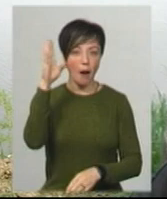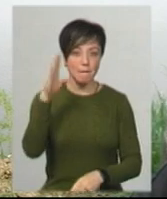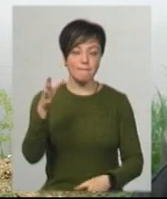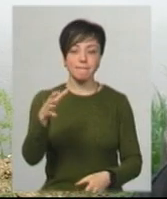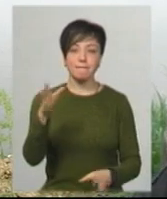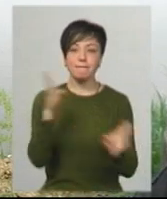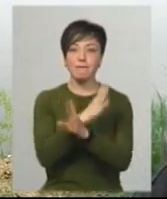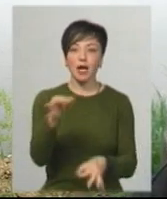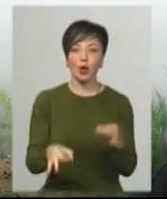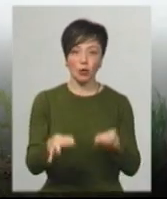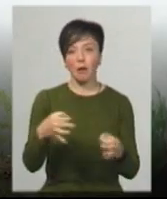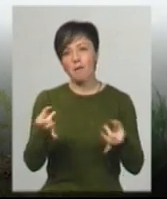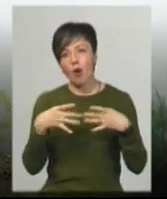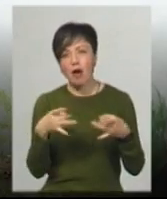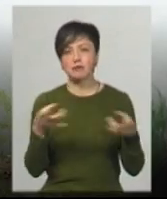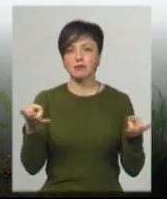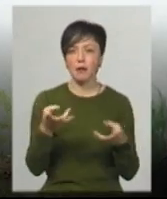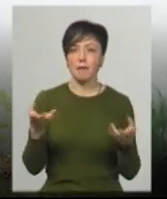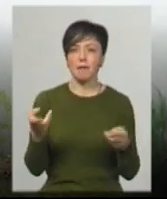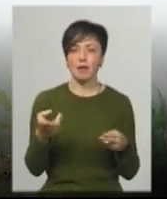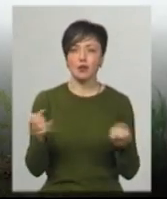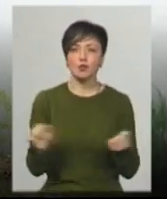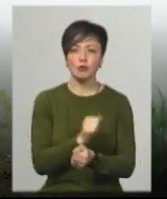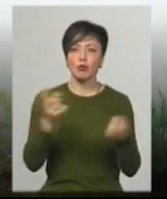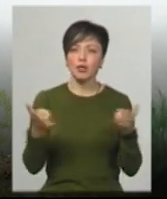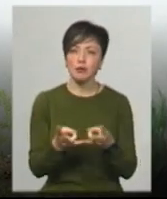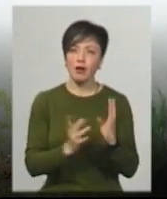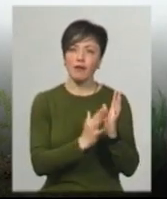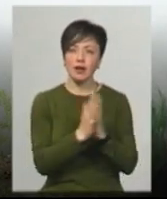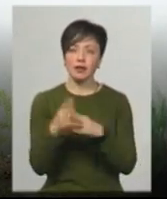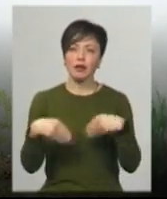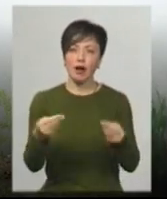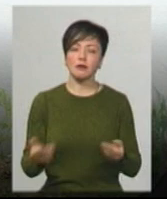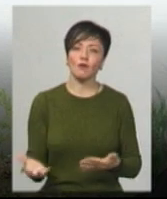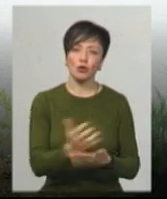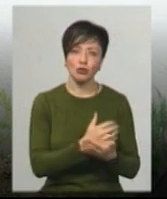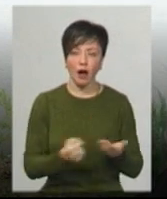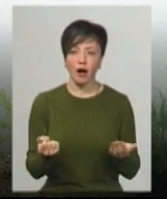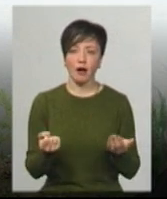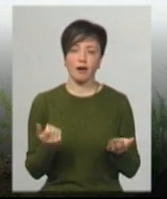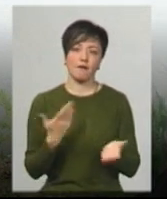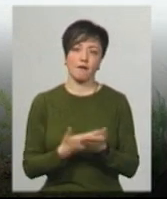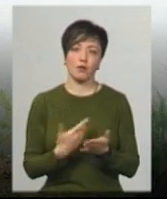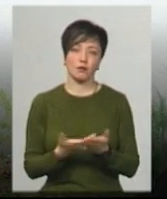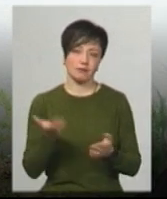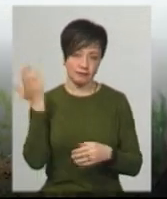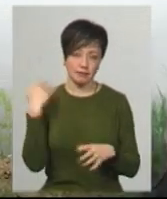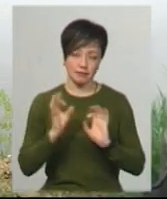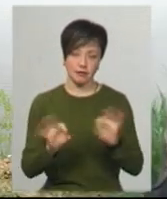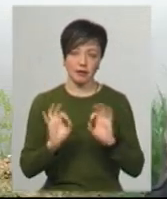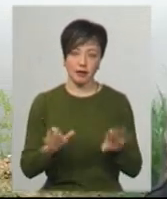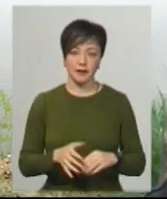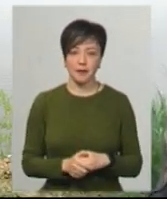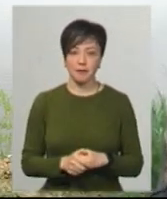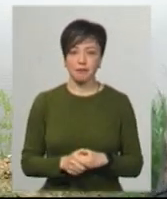пояснювали, що ні, це обезвоження, бо потрібно виростити, дати врожай, від врожаю людей